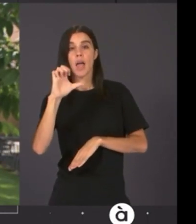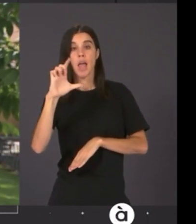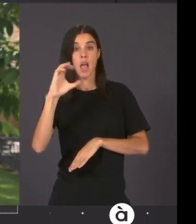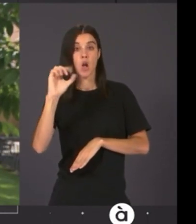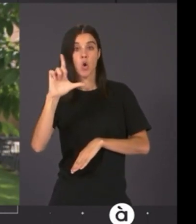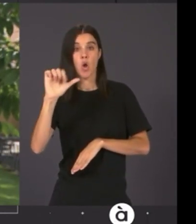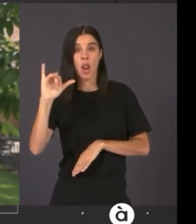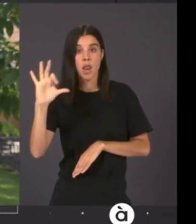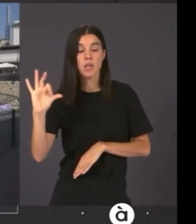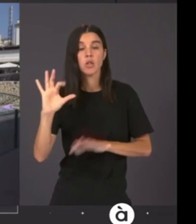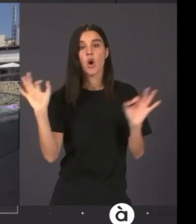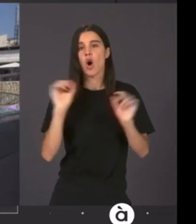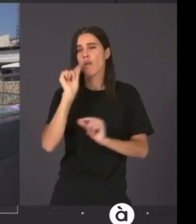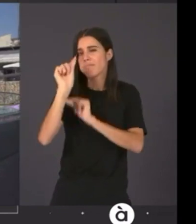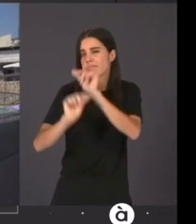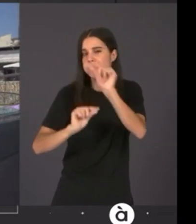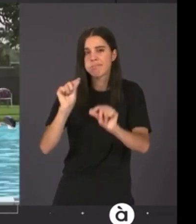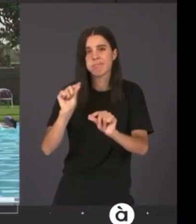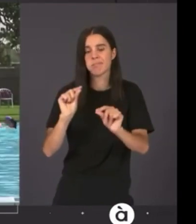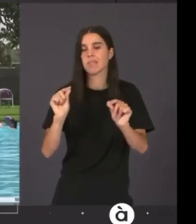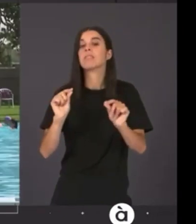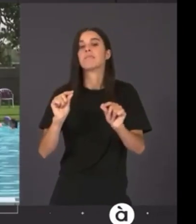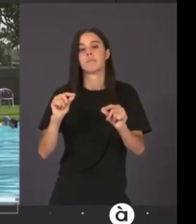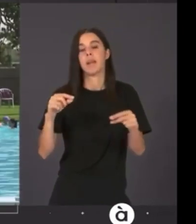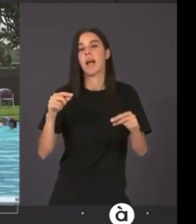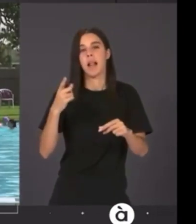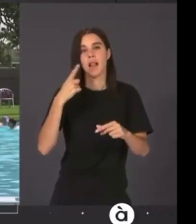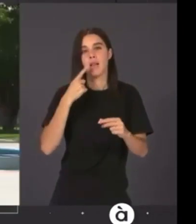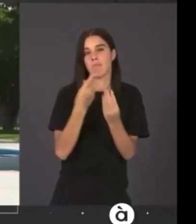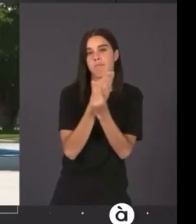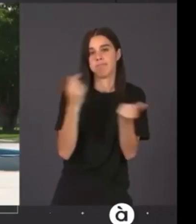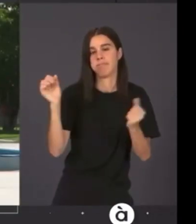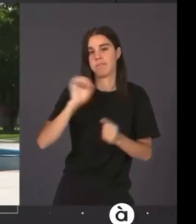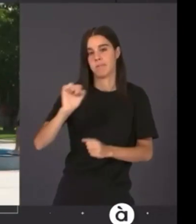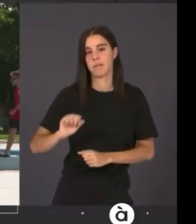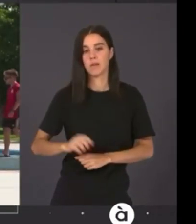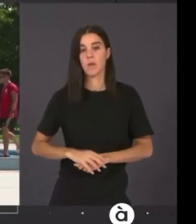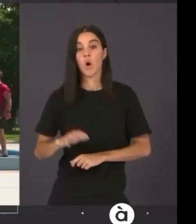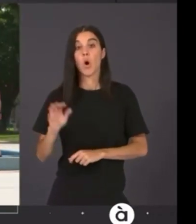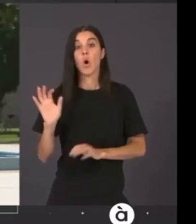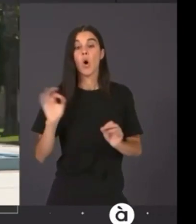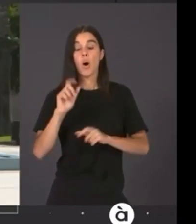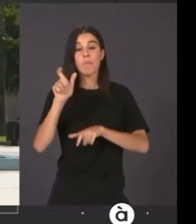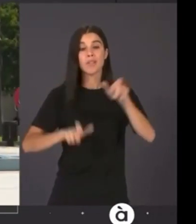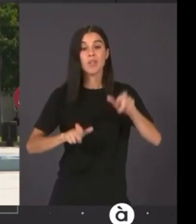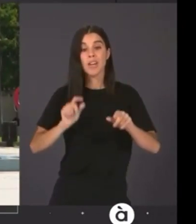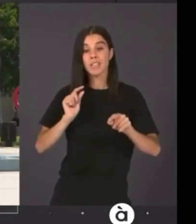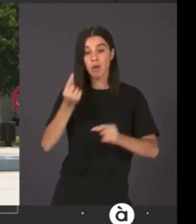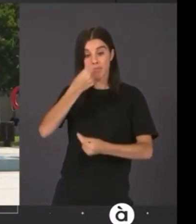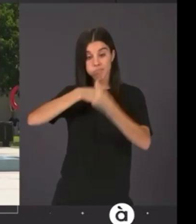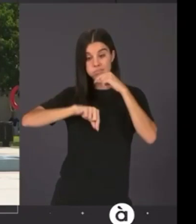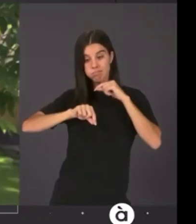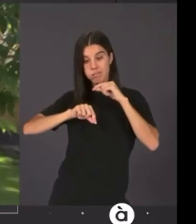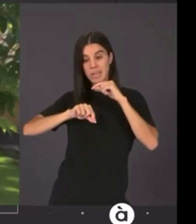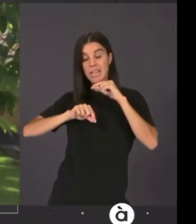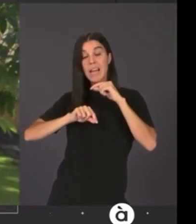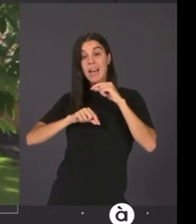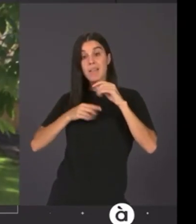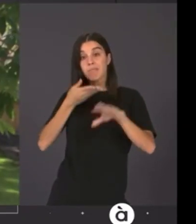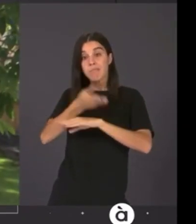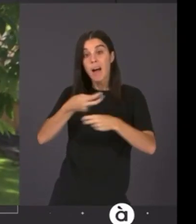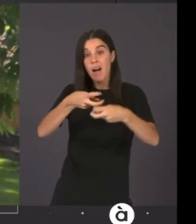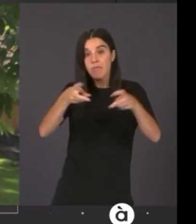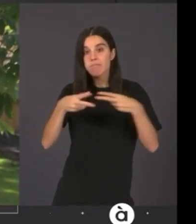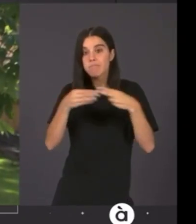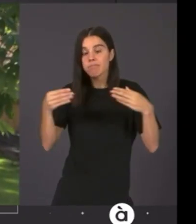bacteris o paràxids o virus. I també evitar que persones contagiades facin ús de les instal·lacions. Evitar que si està